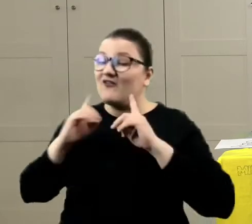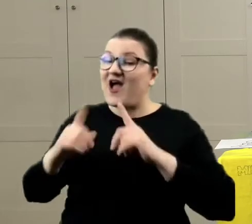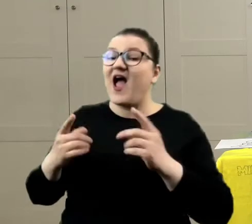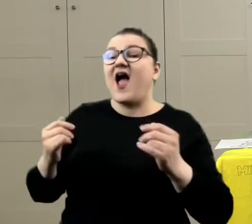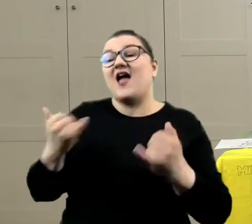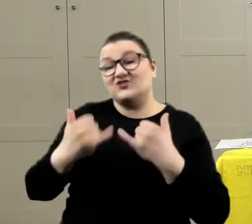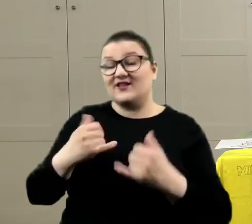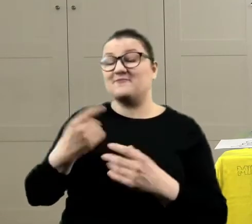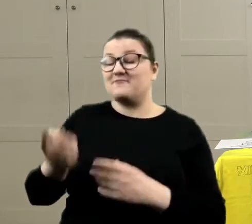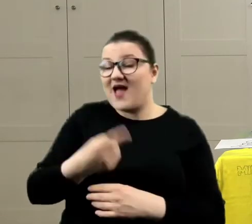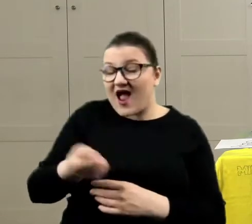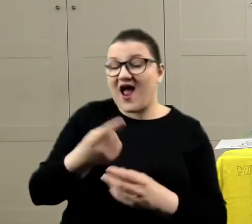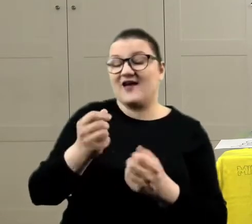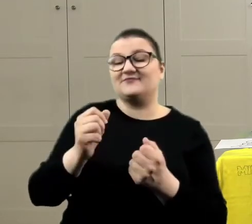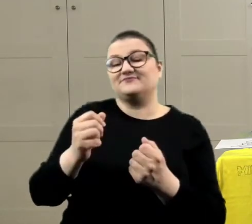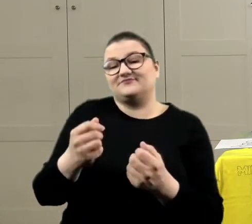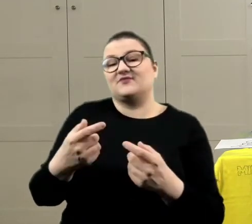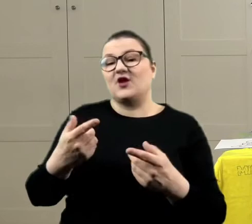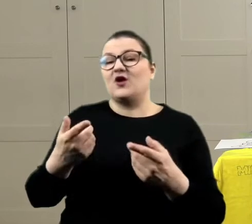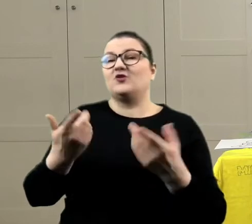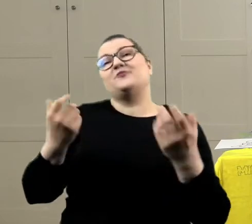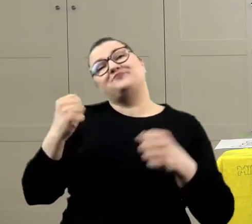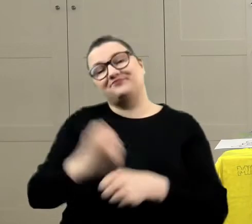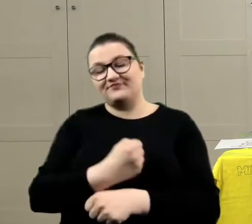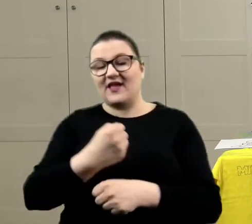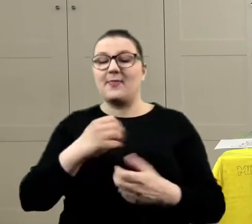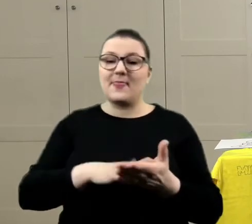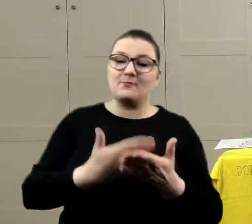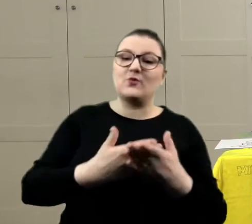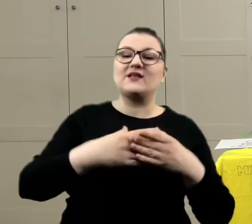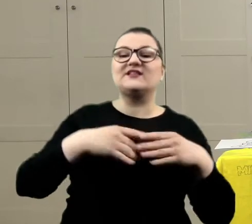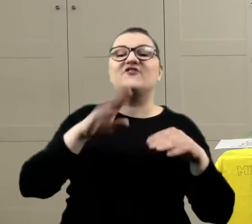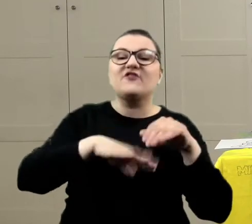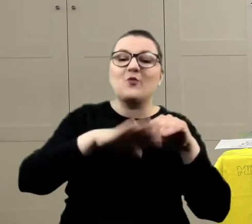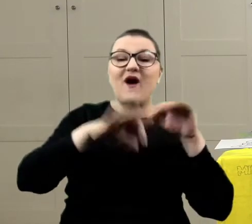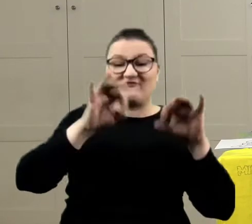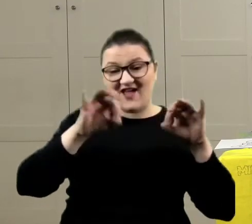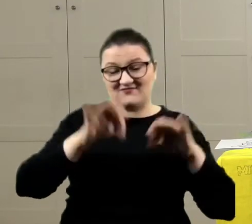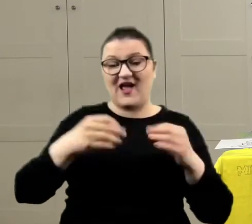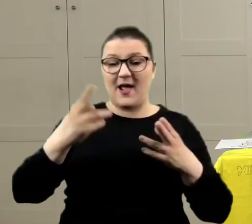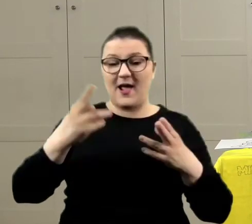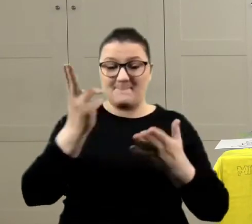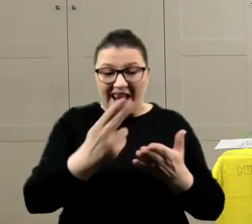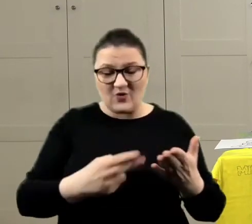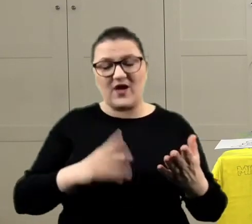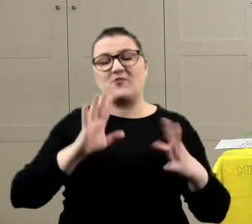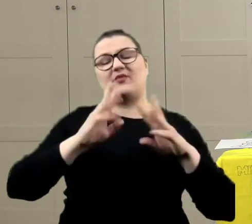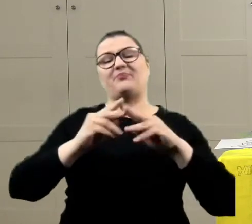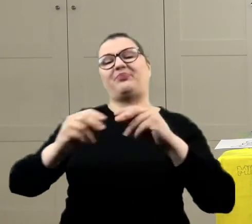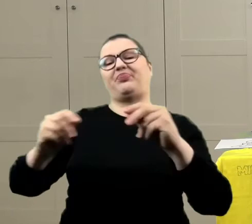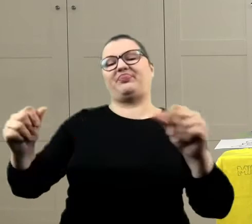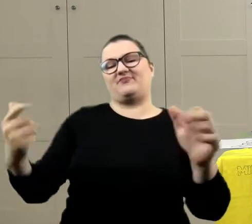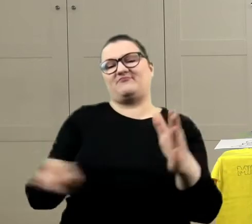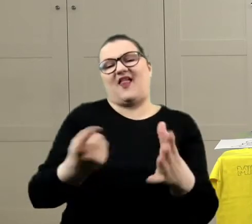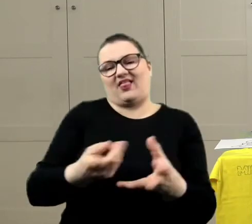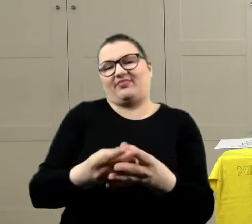niestety, gdybyście na przykład zwykłą farbę użyli jakąś plakatową albo temperę, no to ona by też popłynęła nam w pralce, bo to